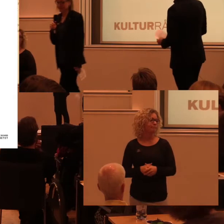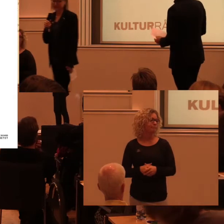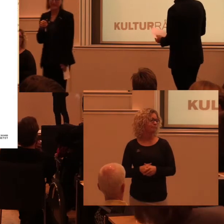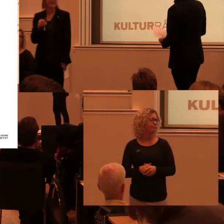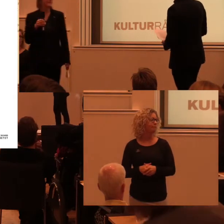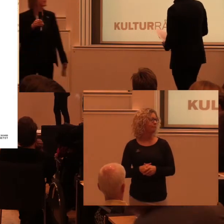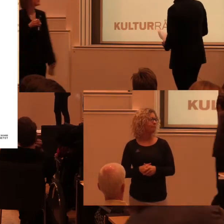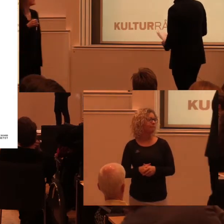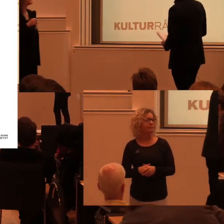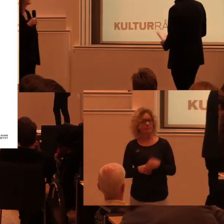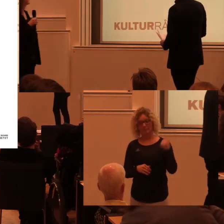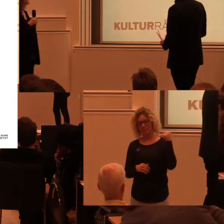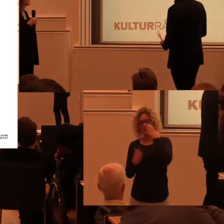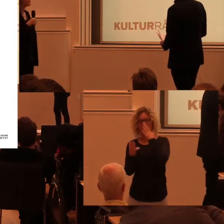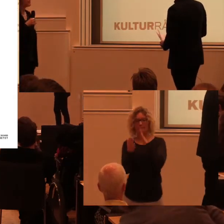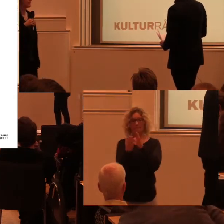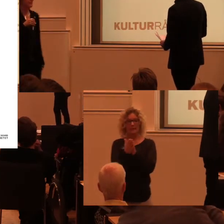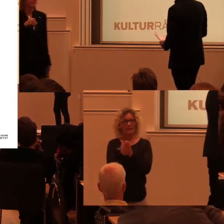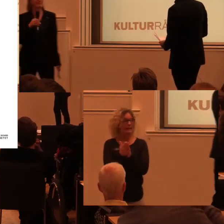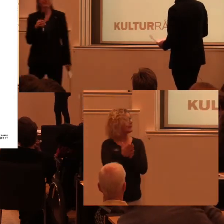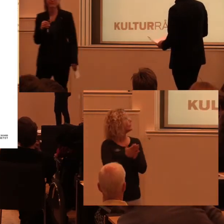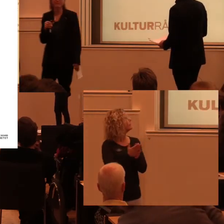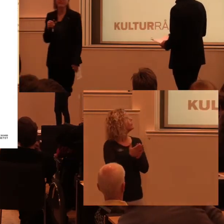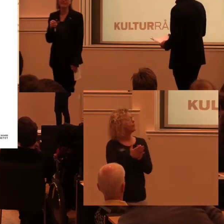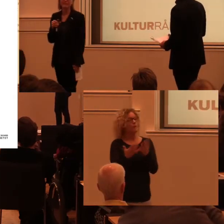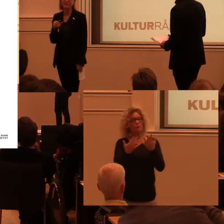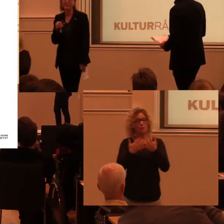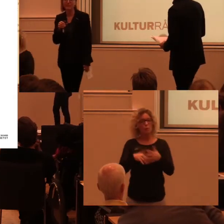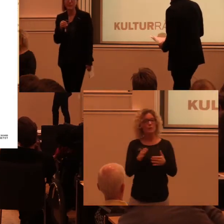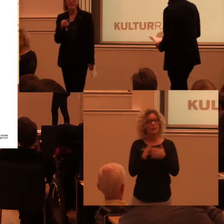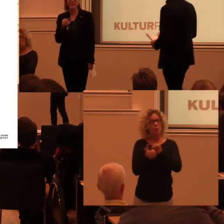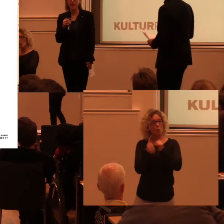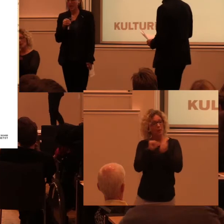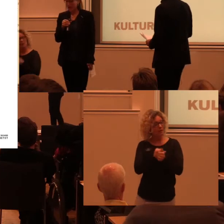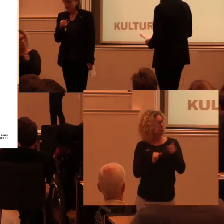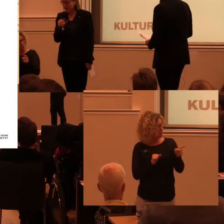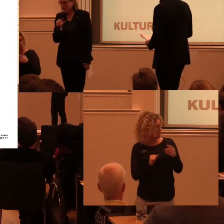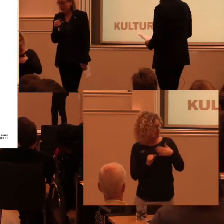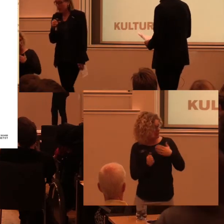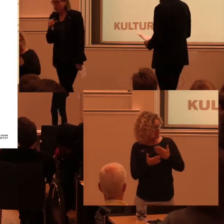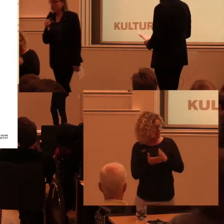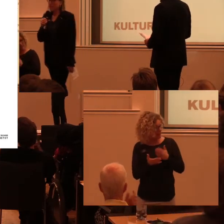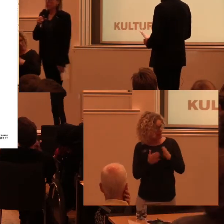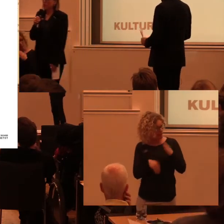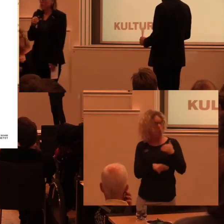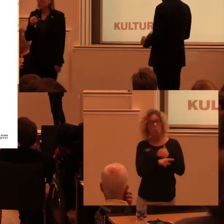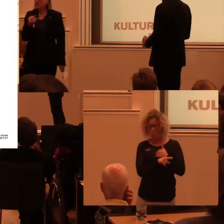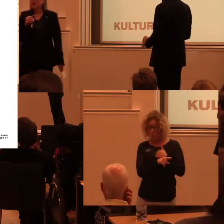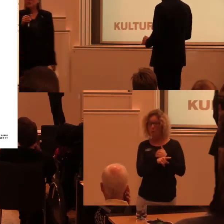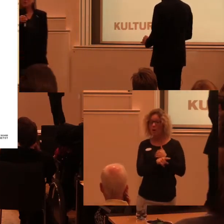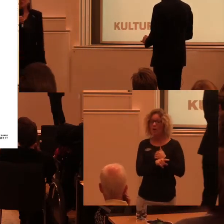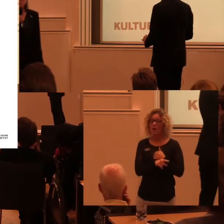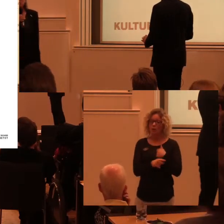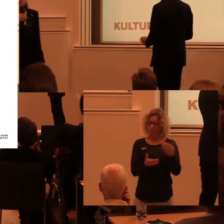Nu tar vi upp en bild för funktionsnedspolitiken. Vill du berätta mer där, Karin? Ja, jag har ju